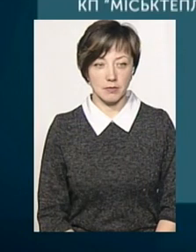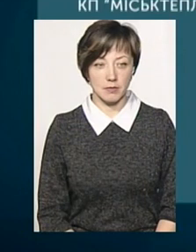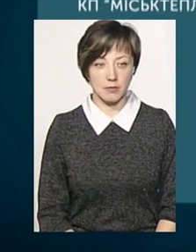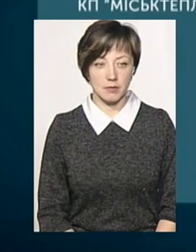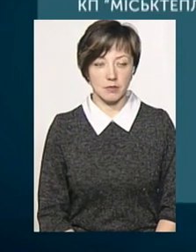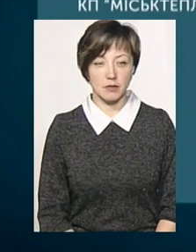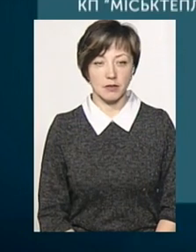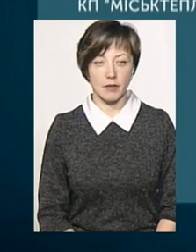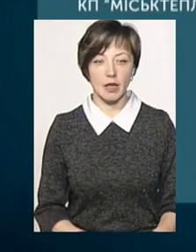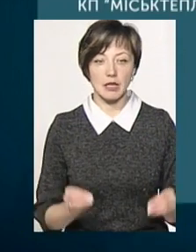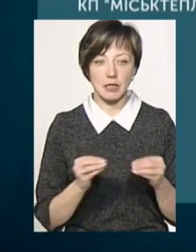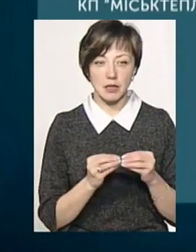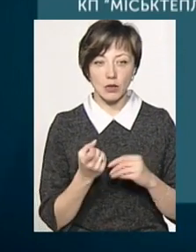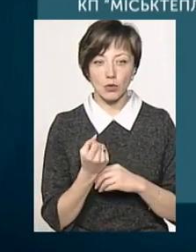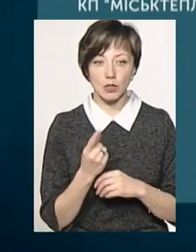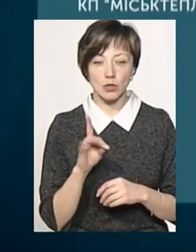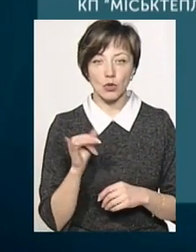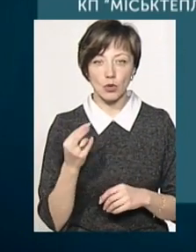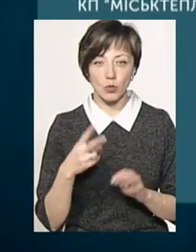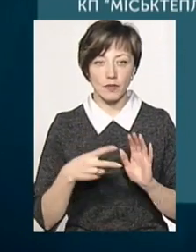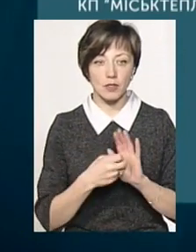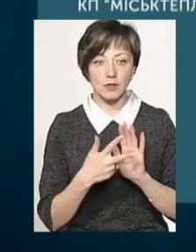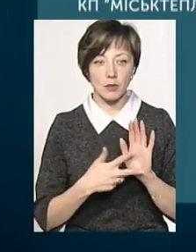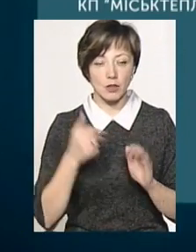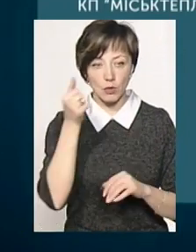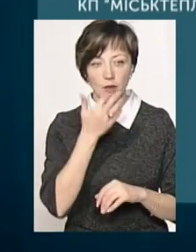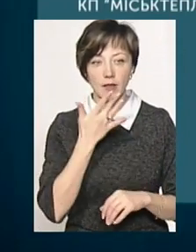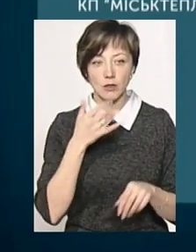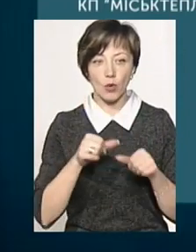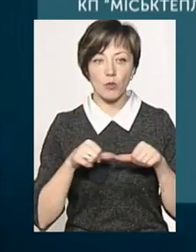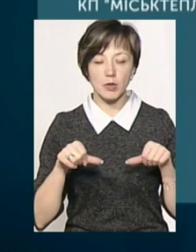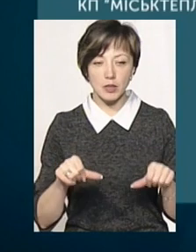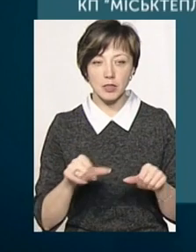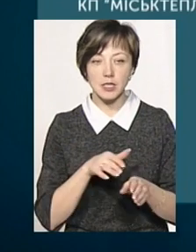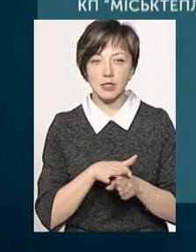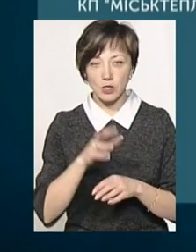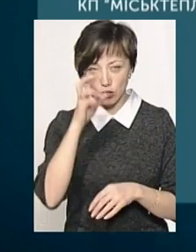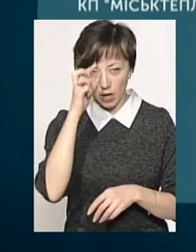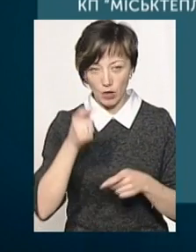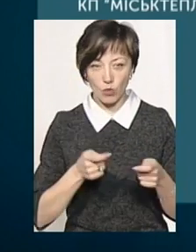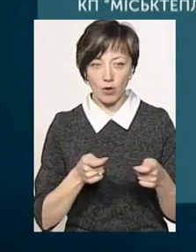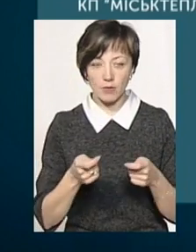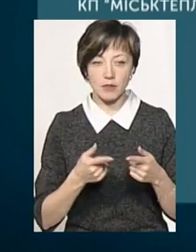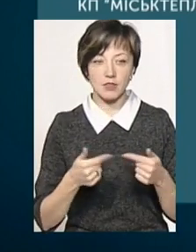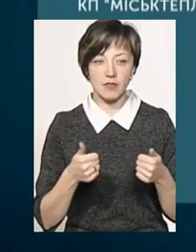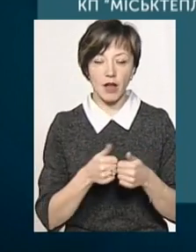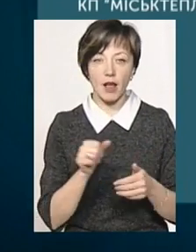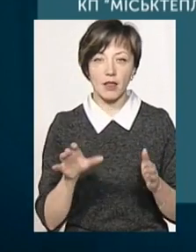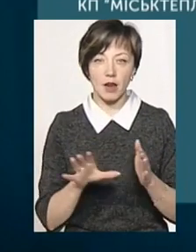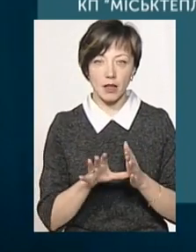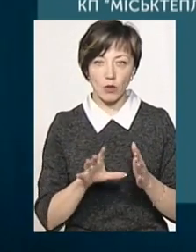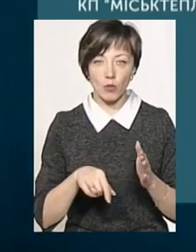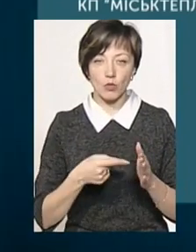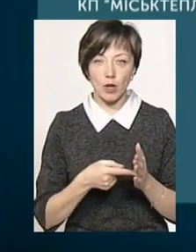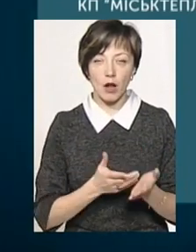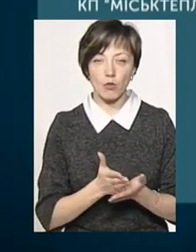10 і 11 грудня 2018 року Національна комісія, що здійснює державне регулювання у сферах енергетики та